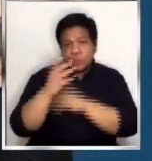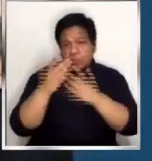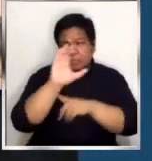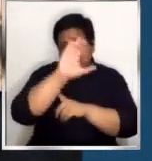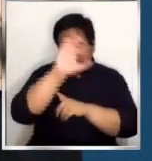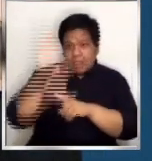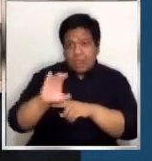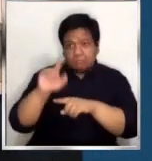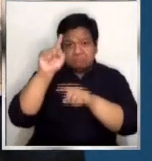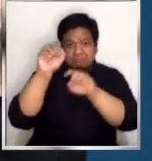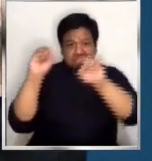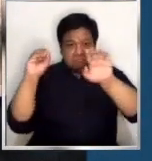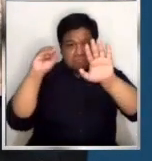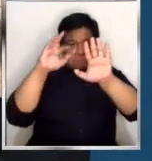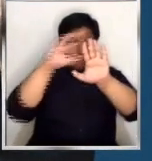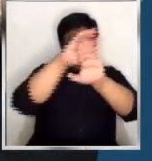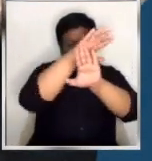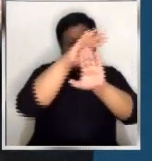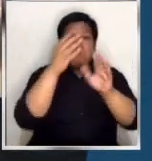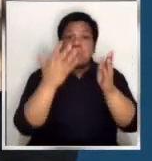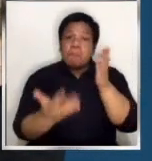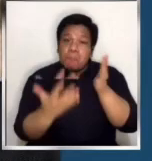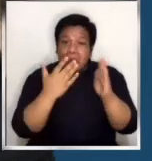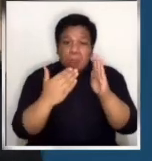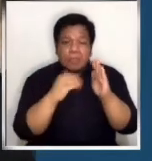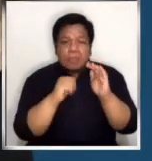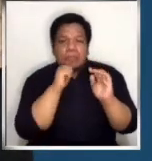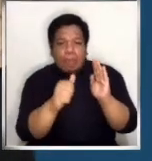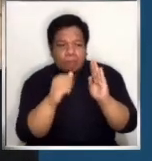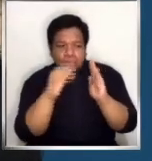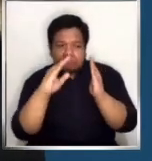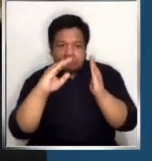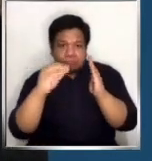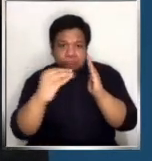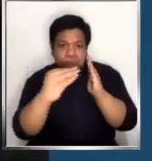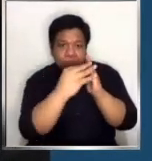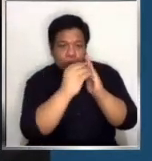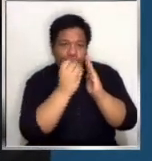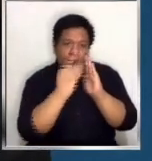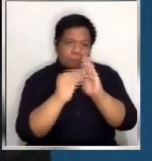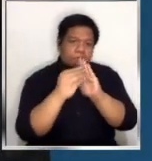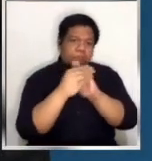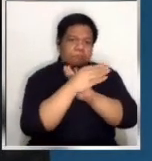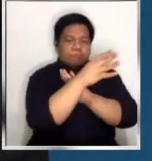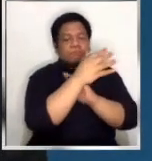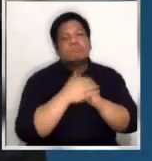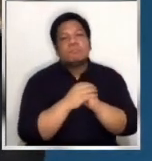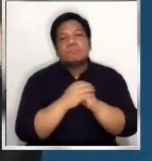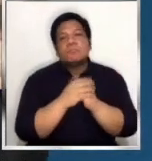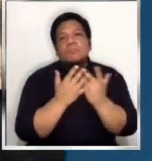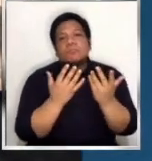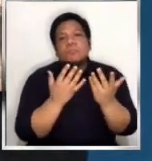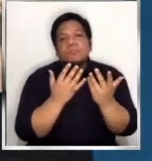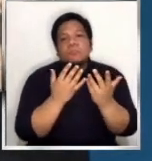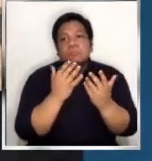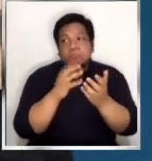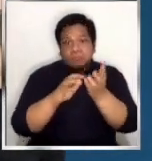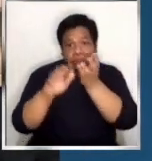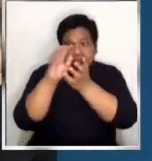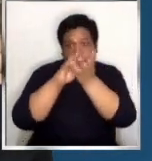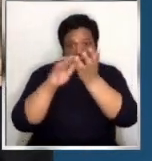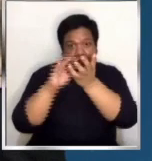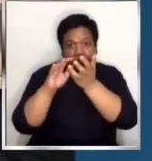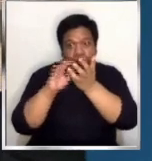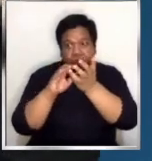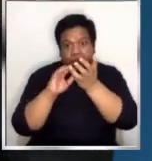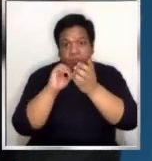hindi tumama sa kalupaan at umiwas dito sa ating basa. Pero mga kapuso, kahit po hindi mag-landfall ang bagyo o hindi dumaan